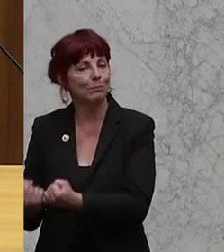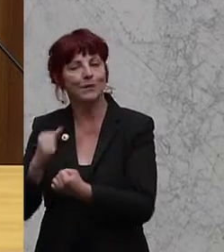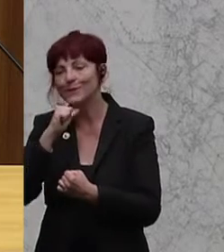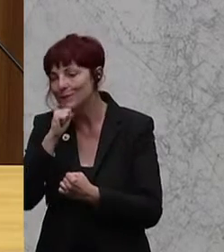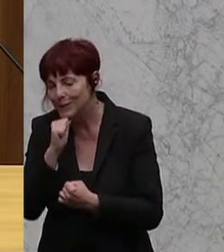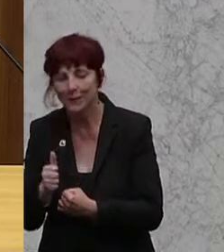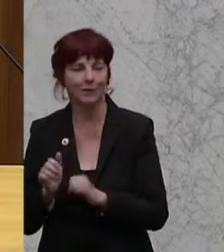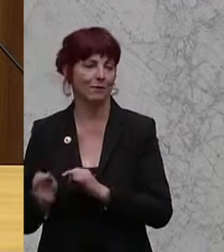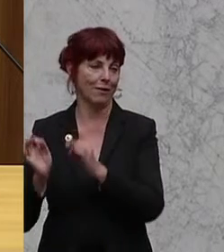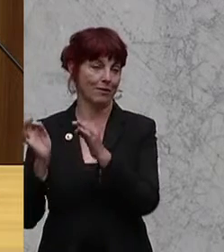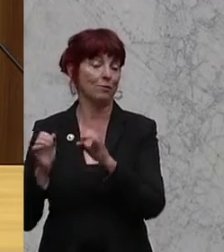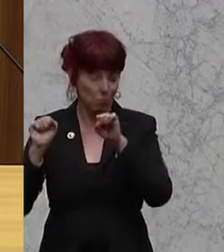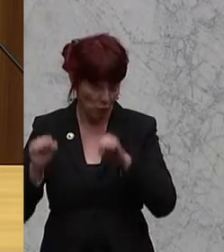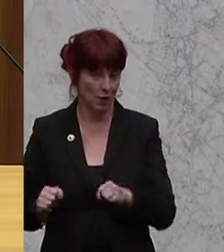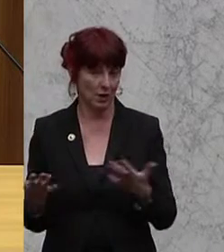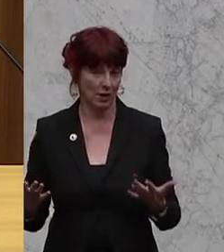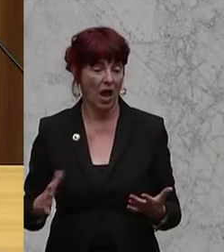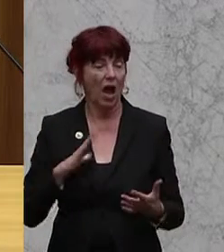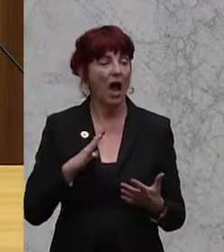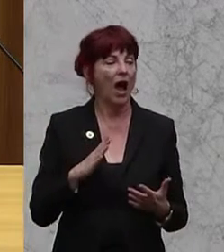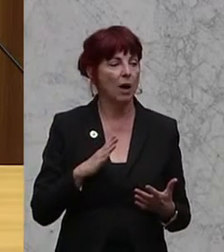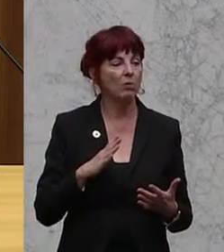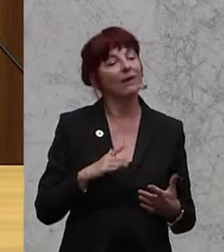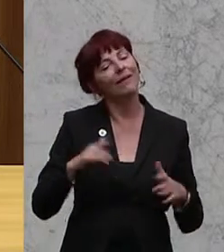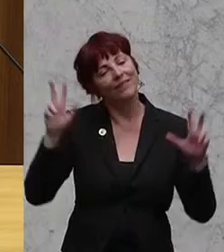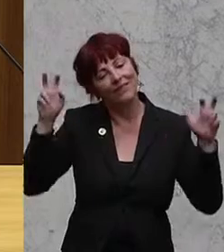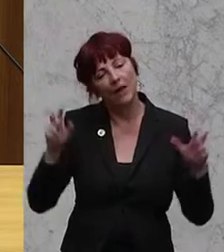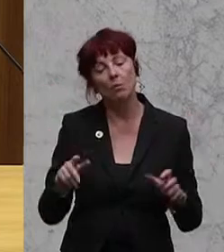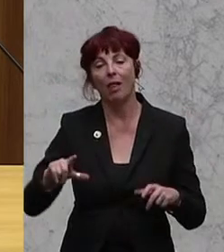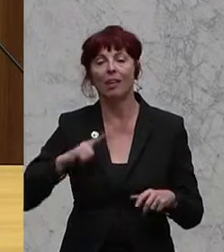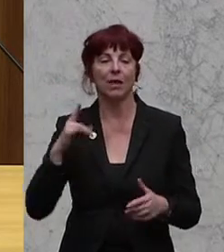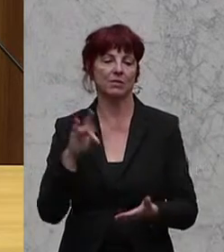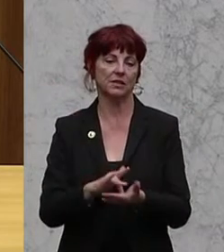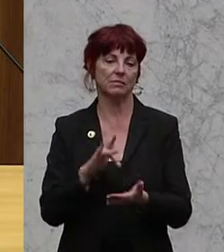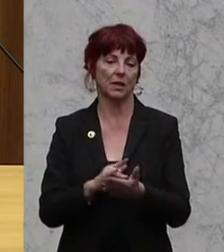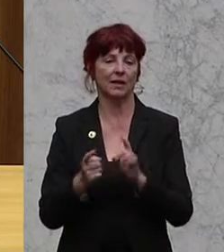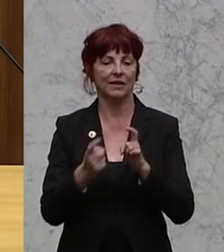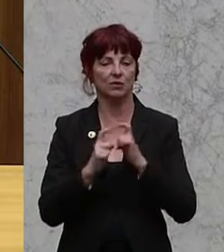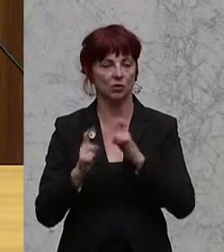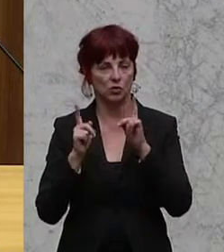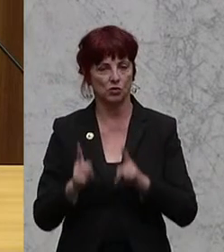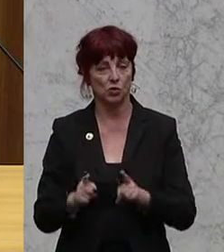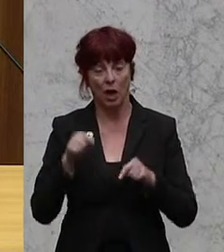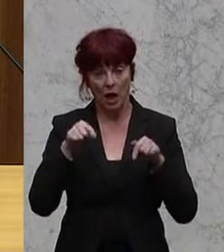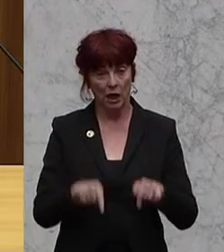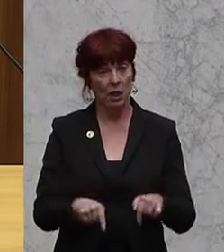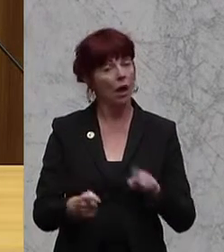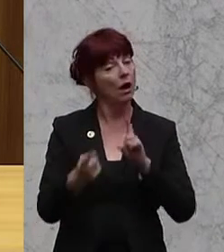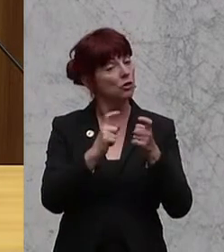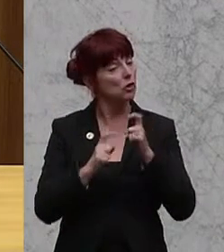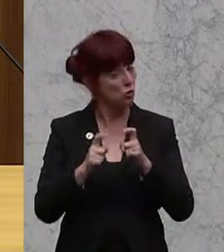Verarbeitungsschritte sind. Aber vielleicht grundsätzliche Diskussion zum Thema Lebensmittel. Ich finde es sehr positiv, dass die Diskussion hier sehr unaufgeregt läuft.